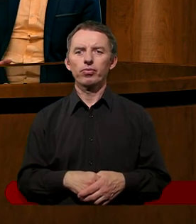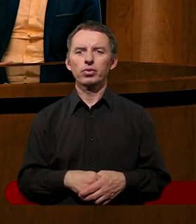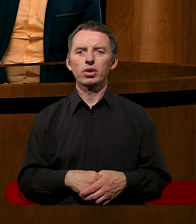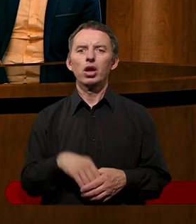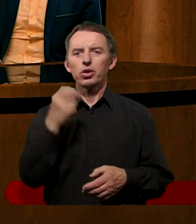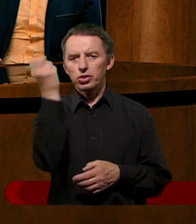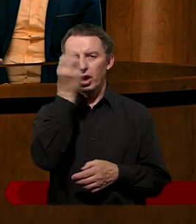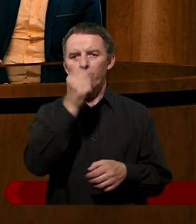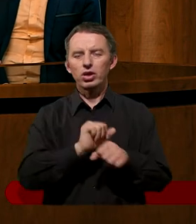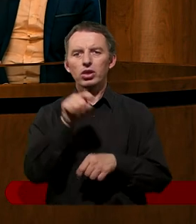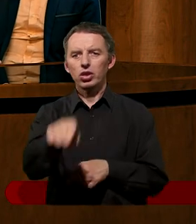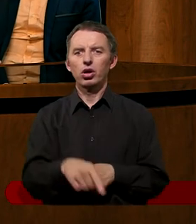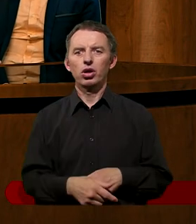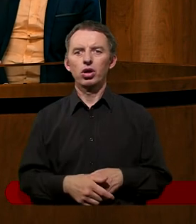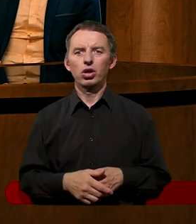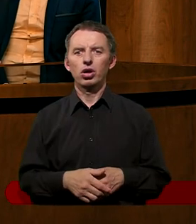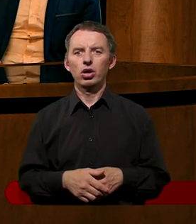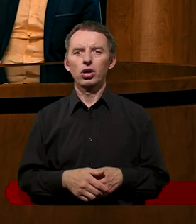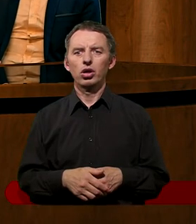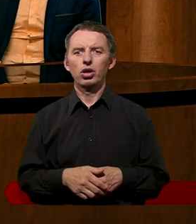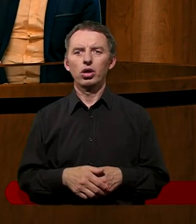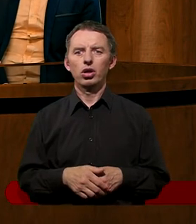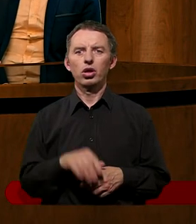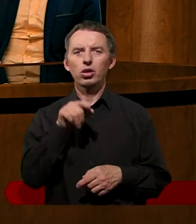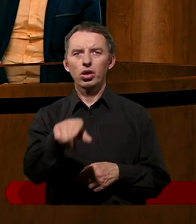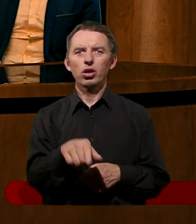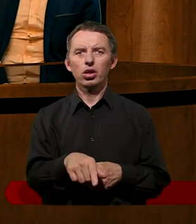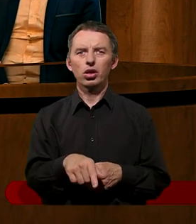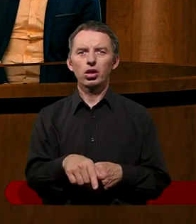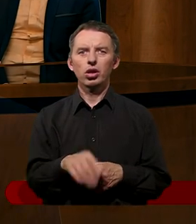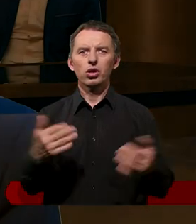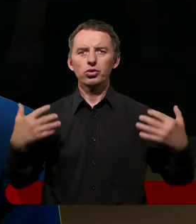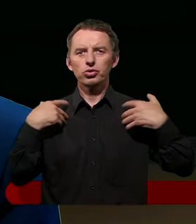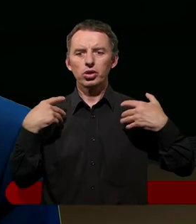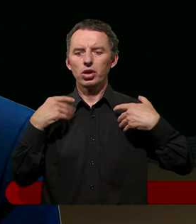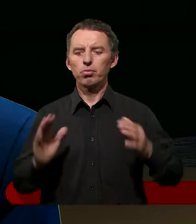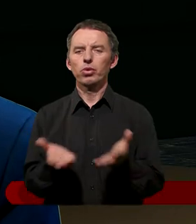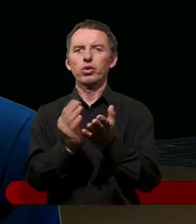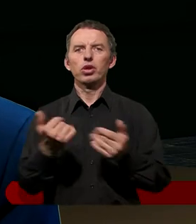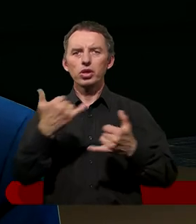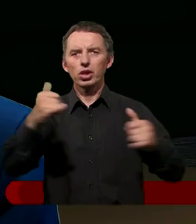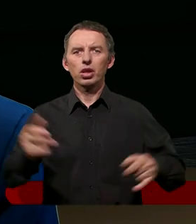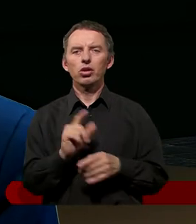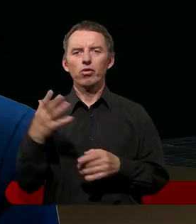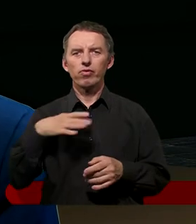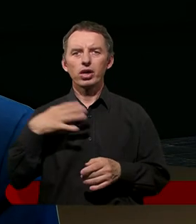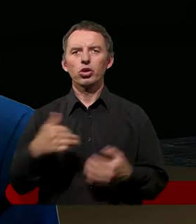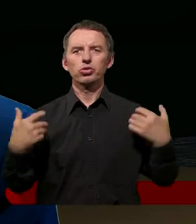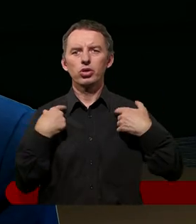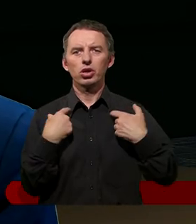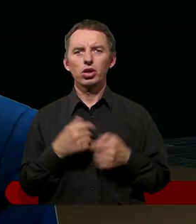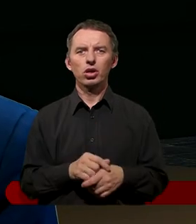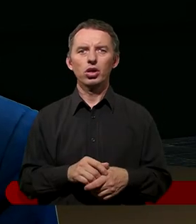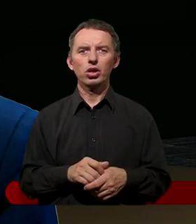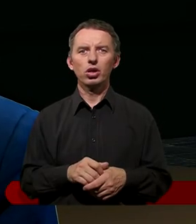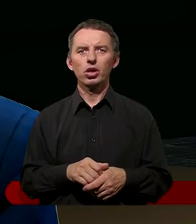To jest ciekawe, że już Einstein powiedział takie słowa. Tylko życie poświęcone innym warte jest przeżycia. Człowiek